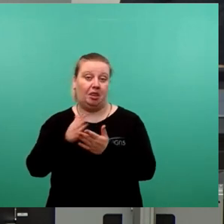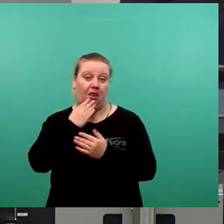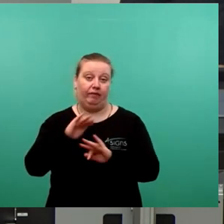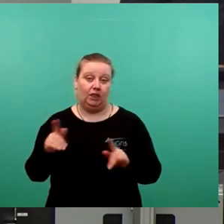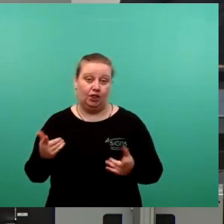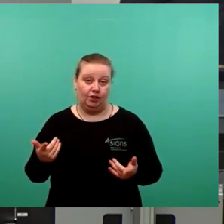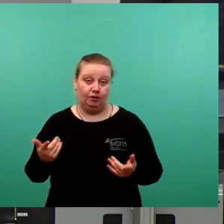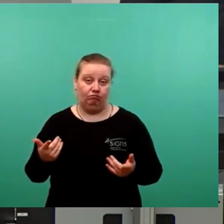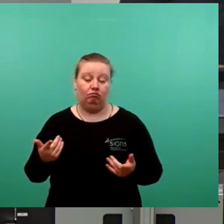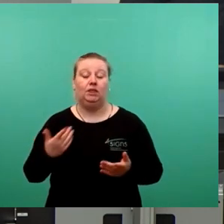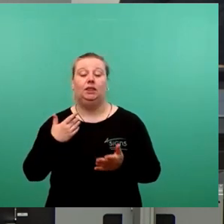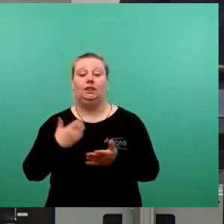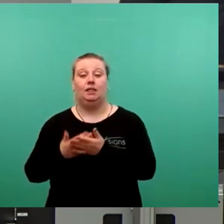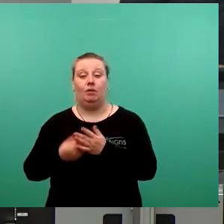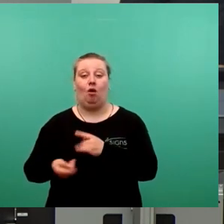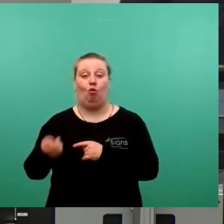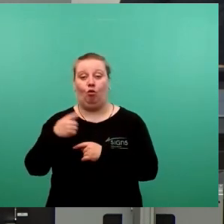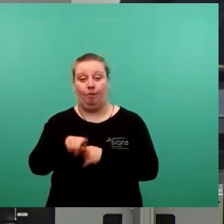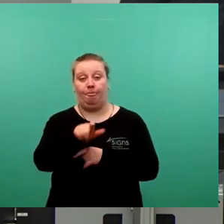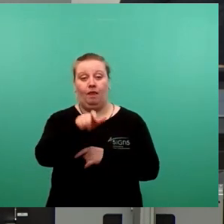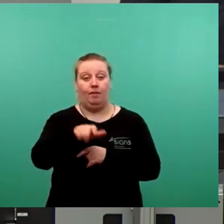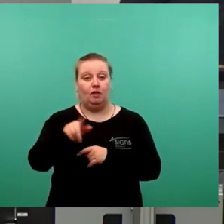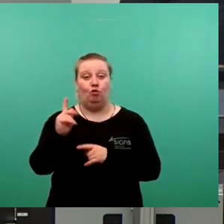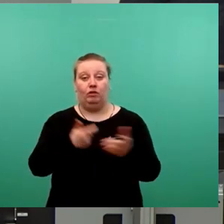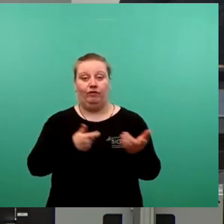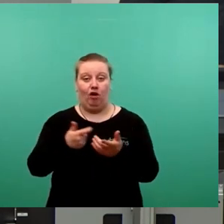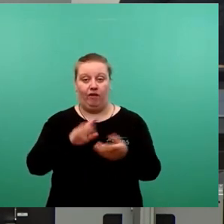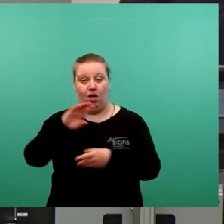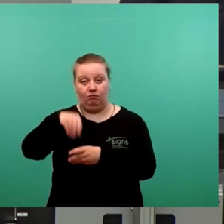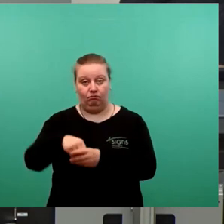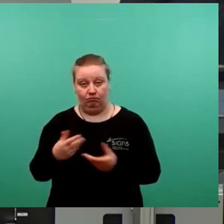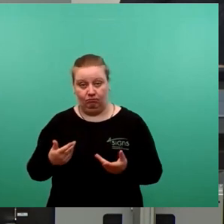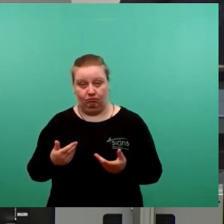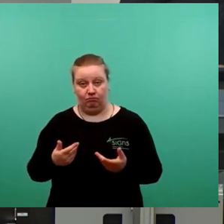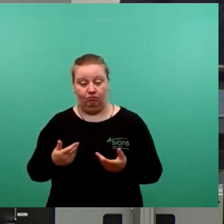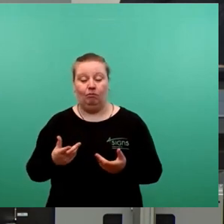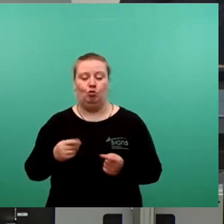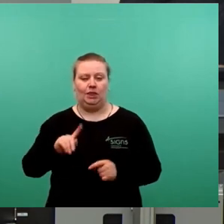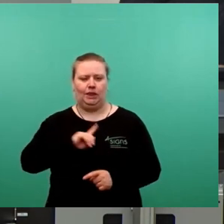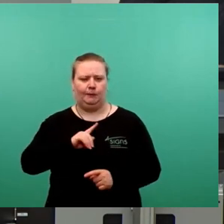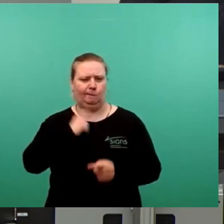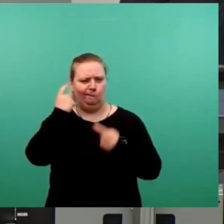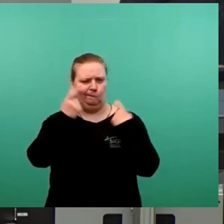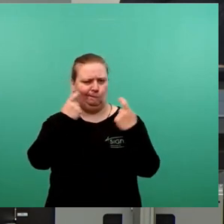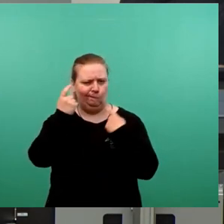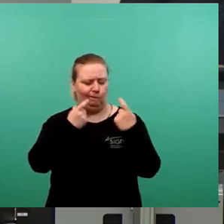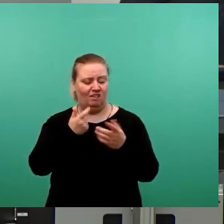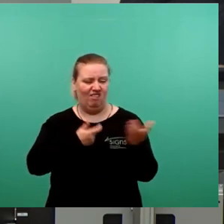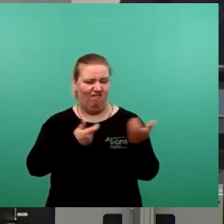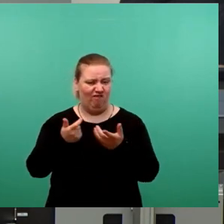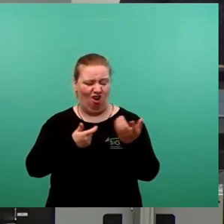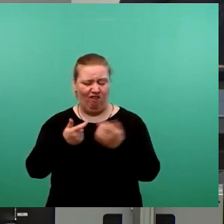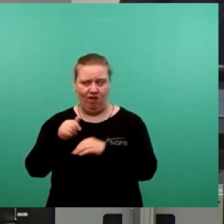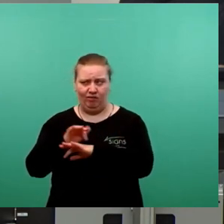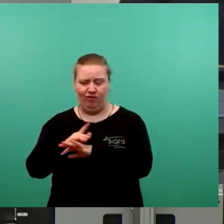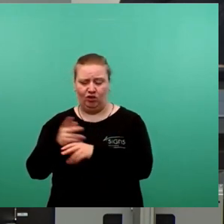Deshalb hat man wiederum die Verantwortung für Personal und Feuerwerk quasi mit dazugegeben. Da drängt sich dann schon die Frage auf, was die Feuerwehr eigentlich mit der Wirtschaftsförderung zu